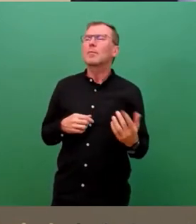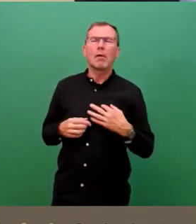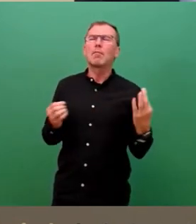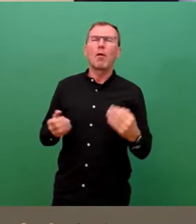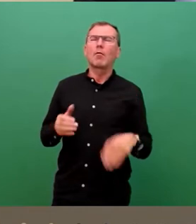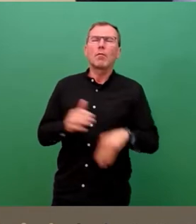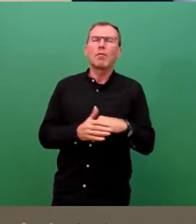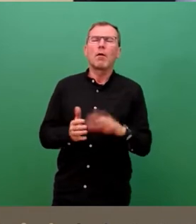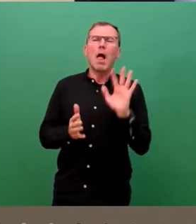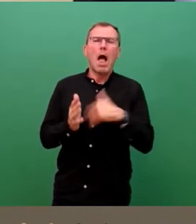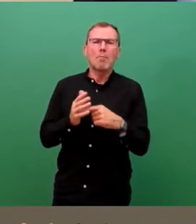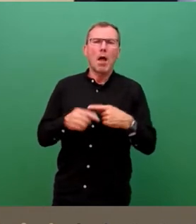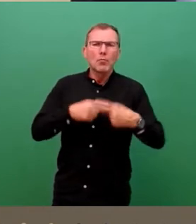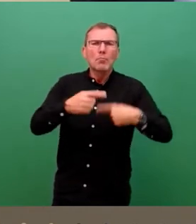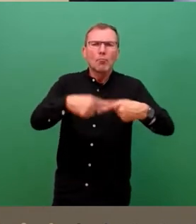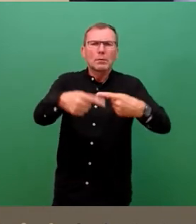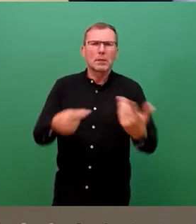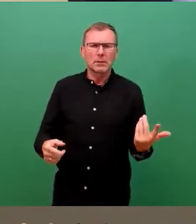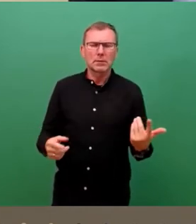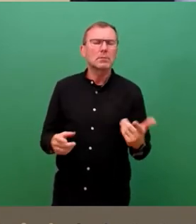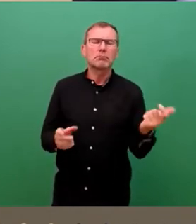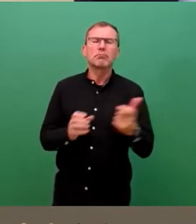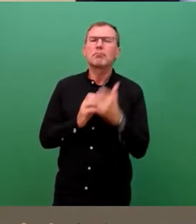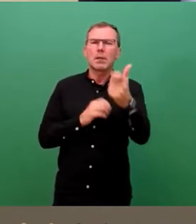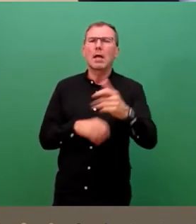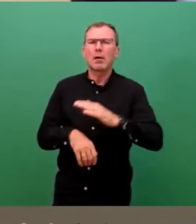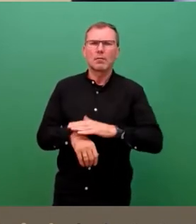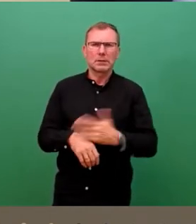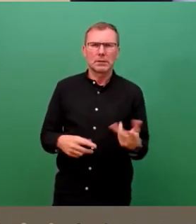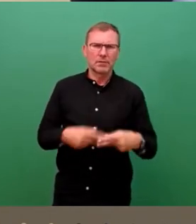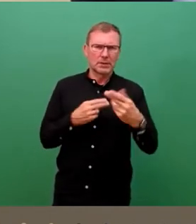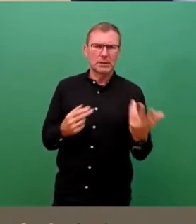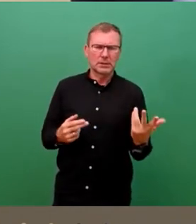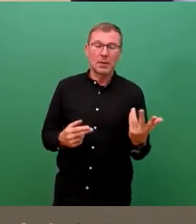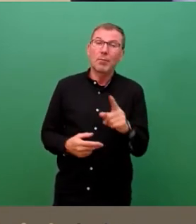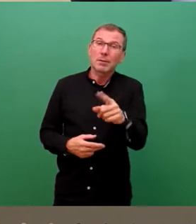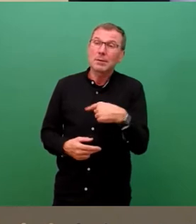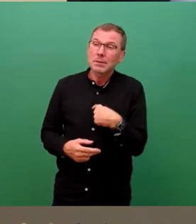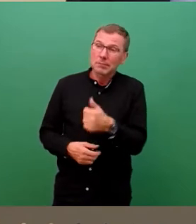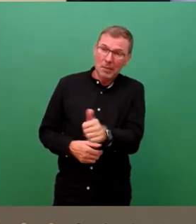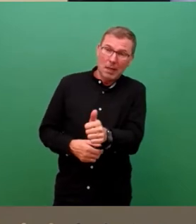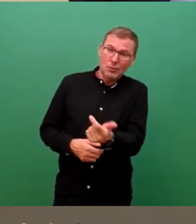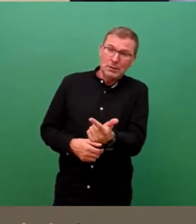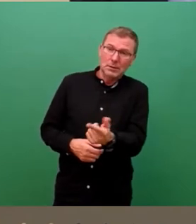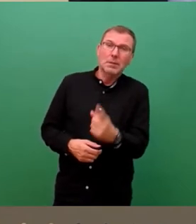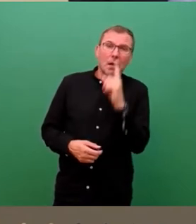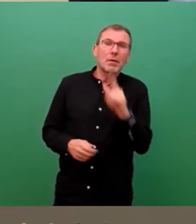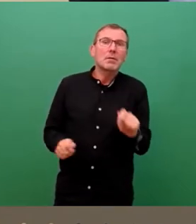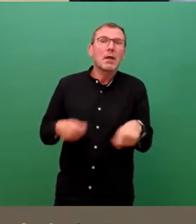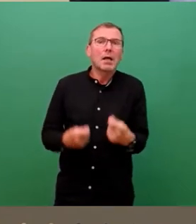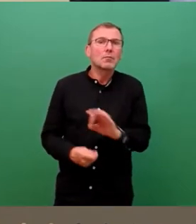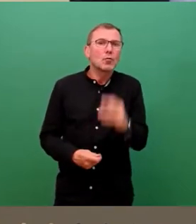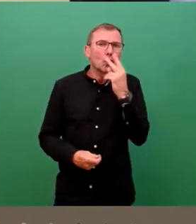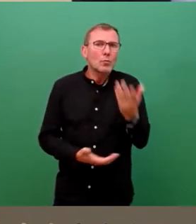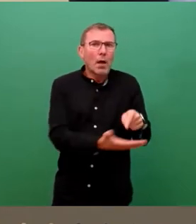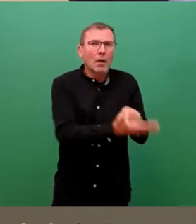dahinter zu stellen und dann ist das ein längerfristiges Werk. Das können wir, wie gesagt, erst abschätzen, wenn wir die Ergebnisse des Gutachters da